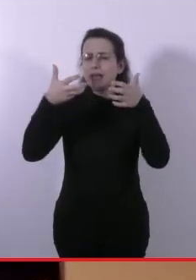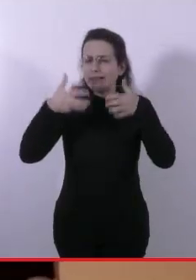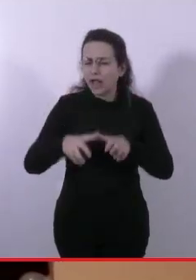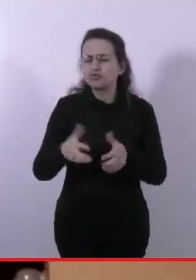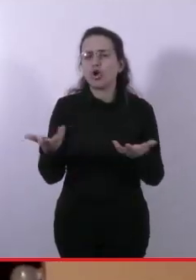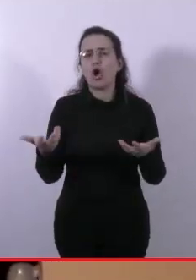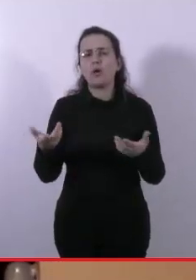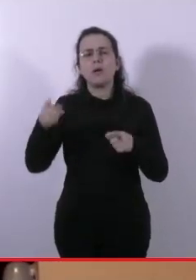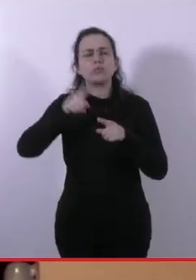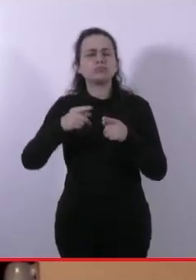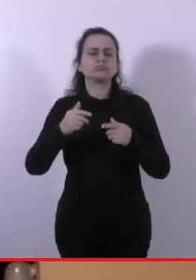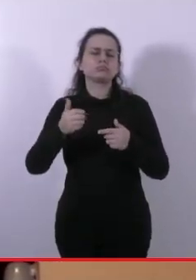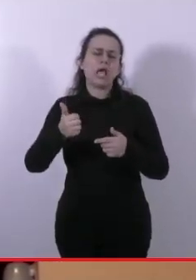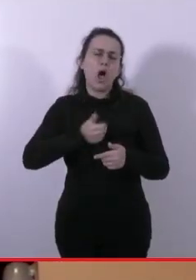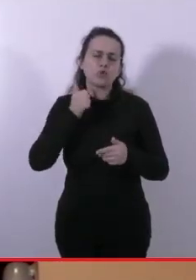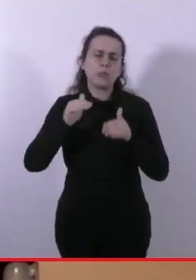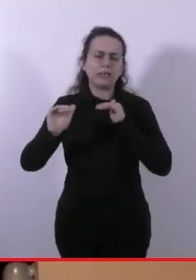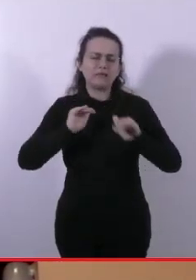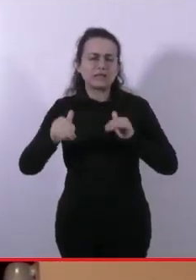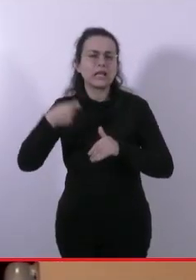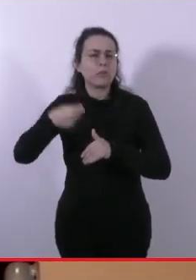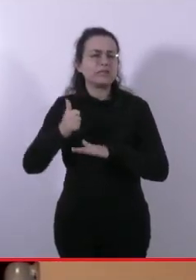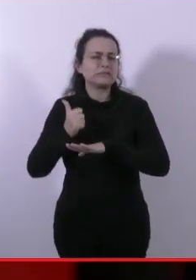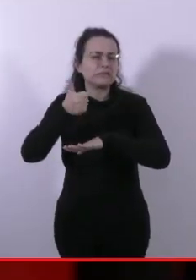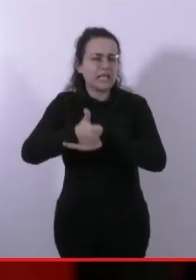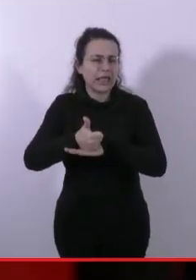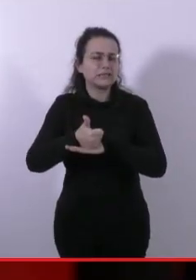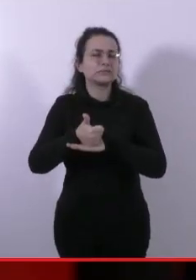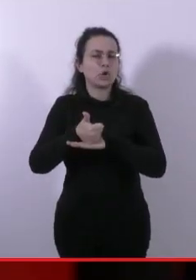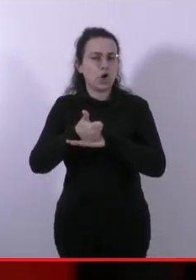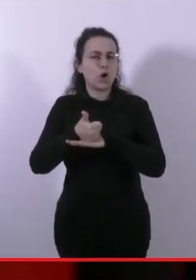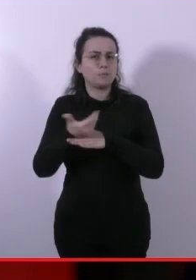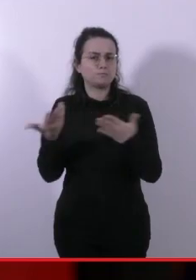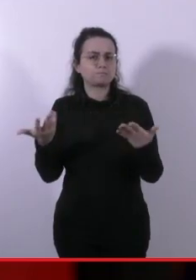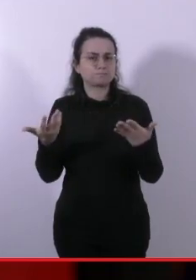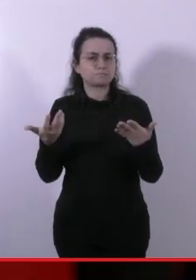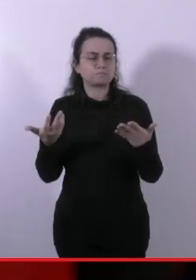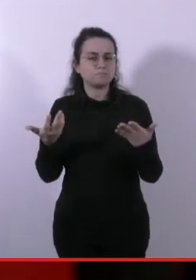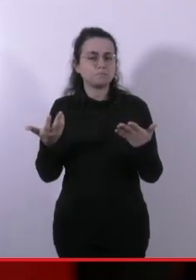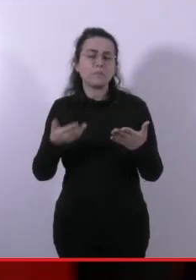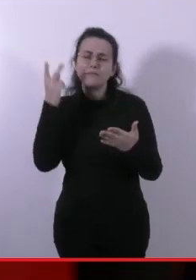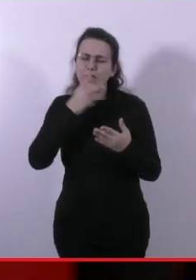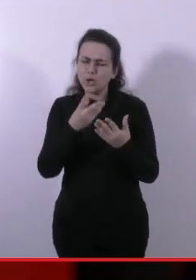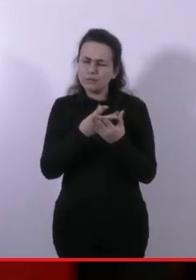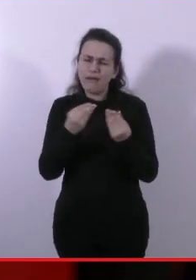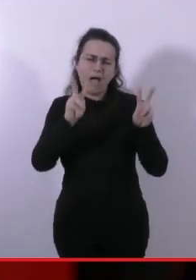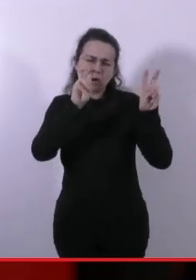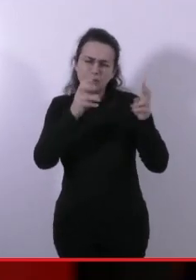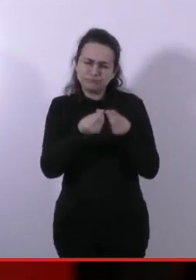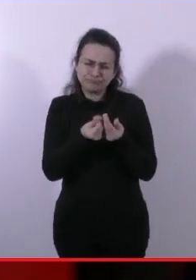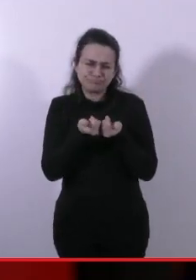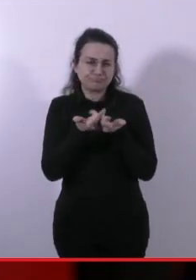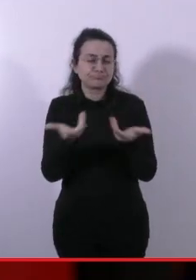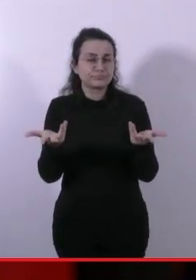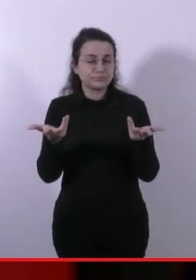E poi l'autonomia differenziata e poi il presidenzialismo. Guardate, se tenersi un po' idiosi ce ne sono veramente tante. Io